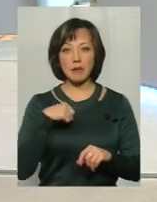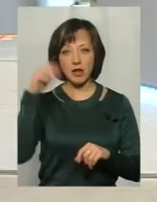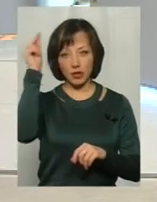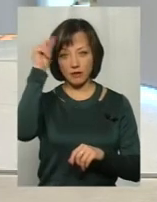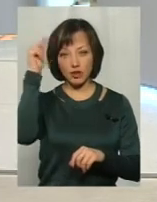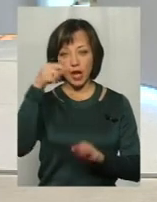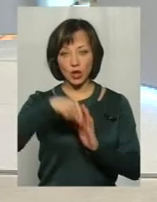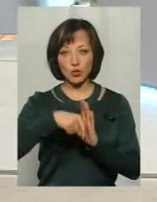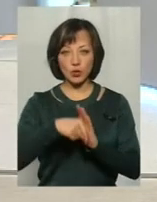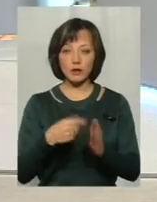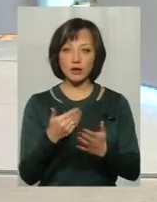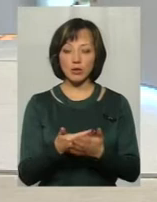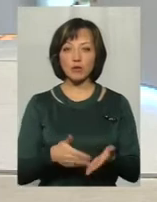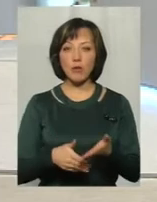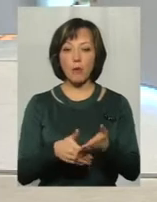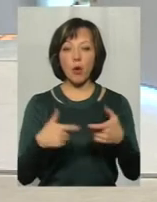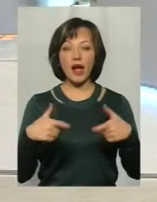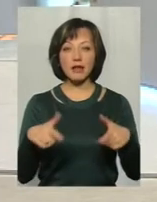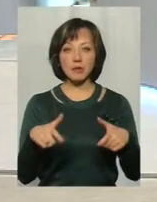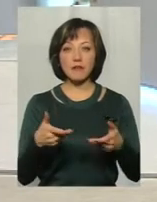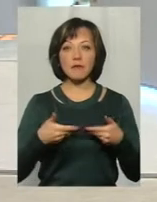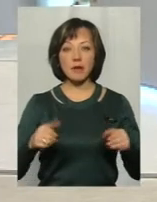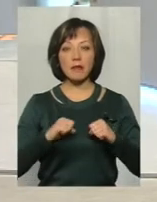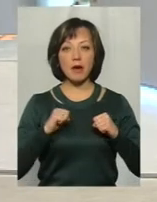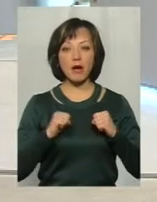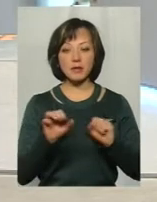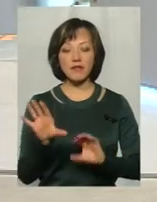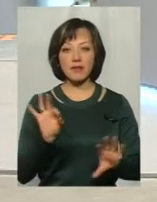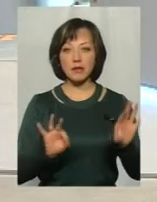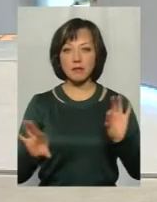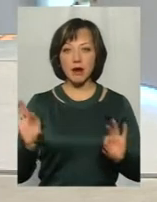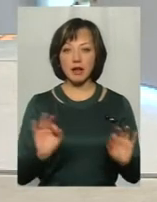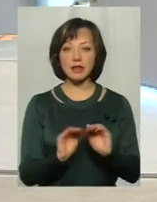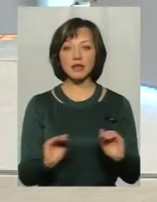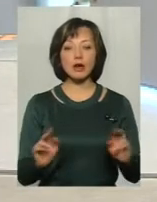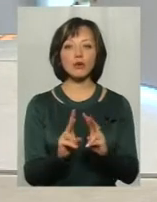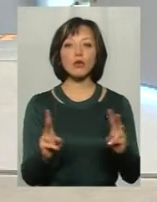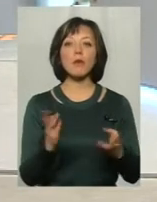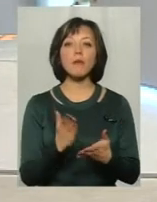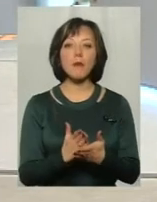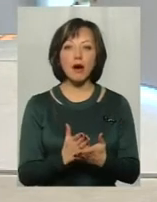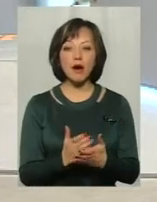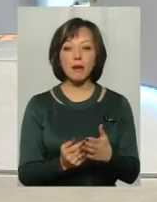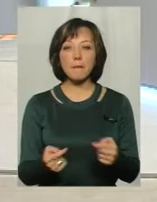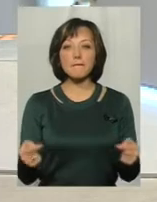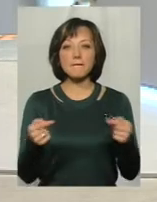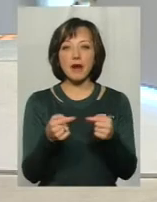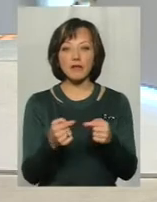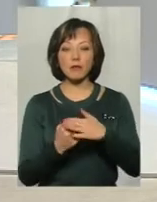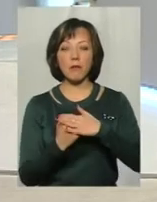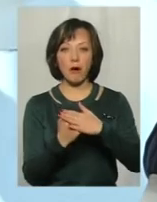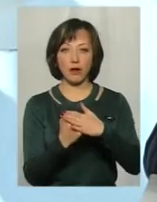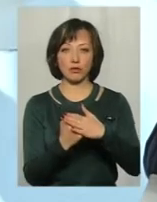сутність. Тому за допомогою іспитів ми намагаємось відібрати тих дітей, хто має певну платформу, тобто певну